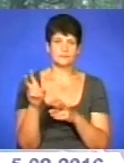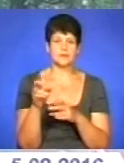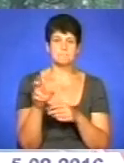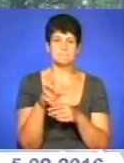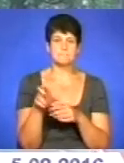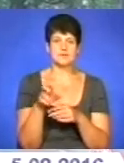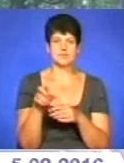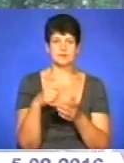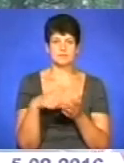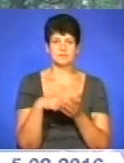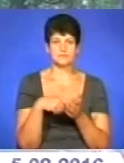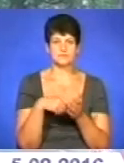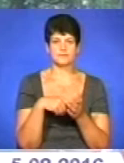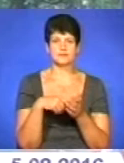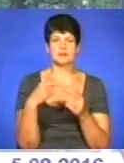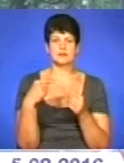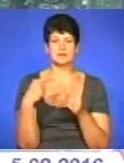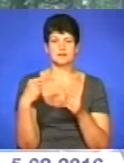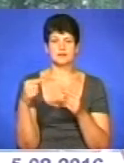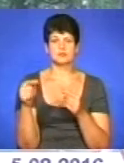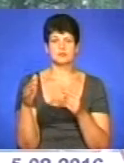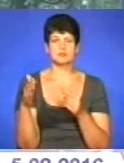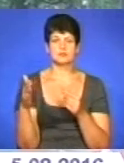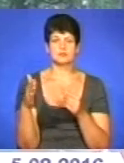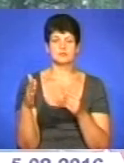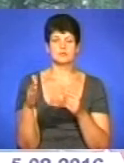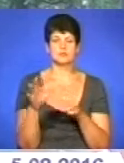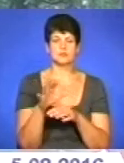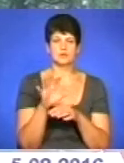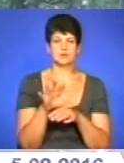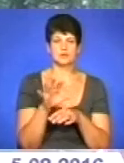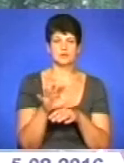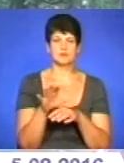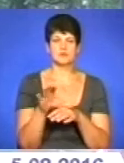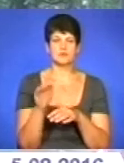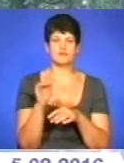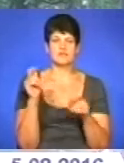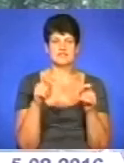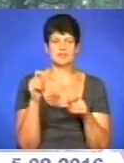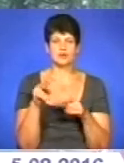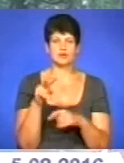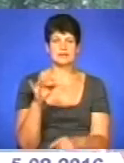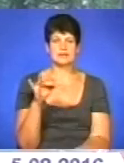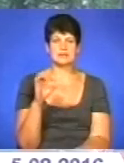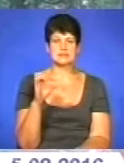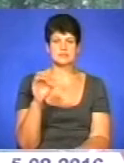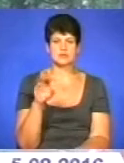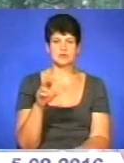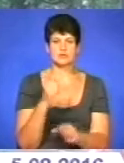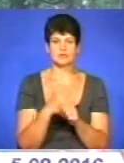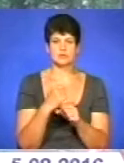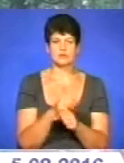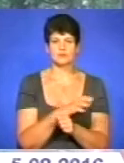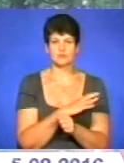міста Бережани, з іншого боку логотип цього самого фестивалю Лисоня, який був розроблений іншими